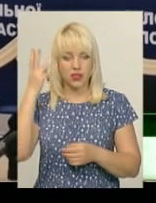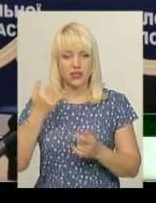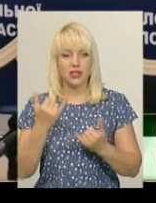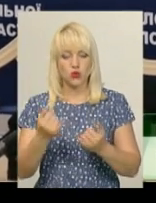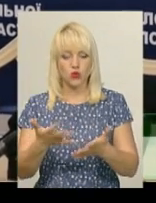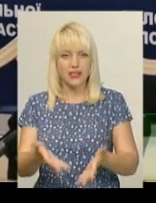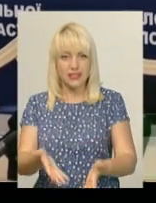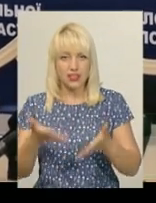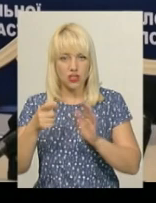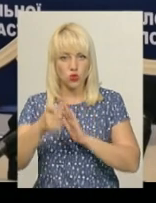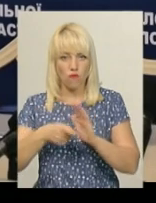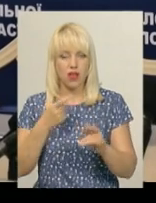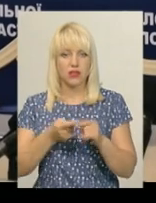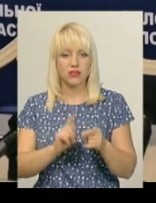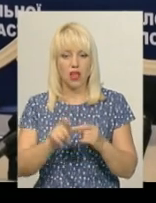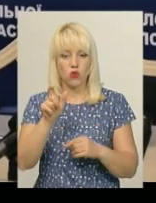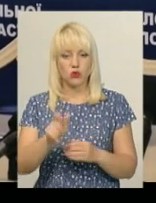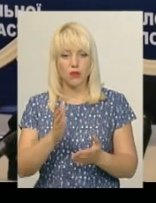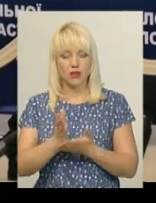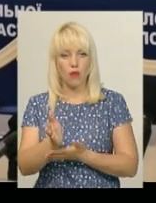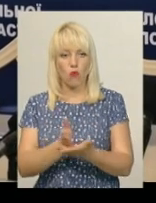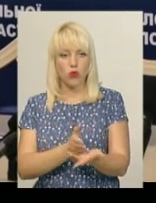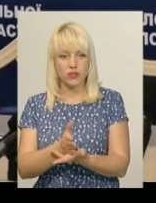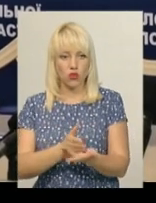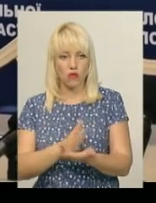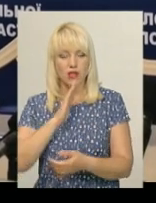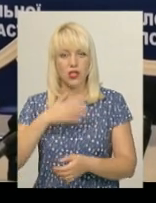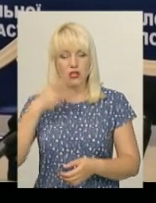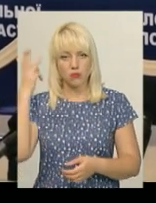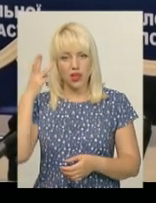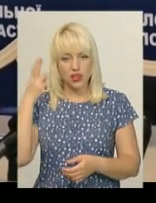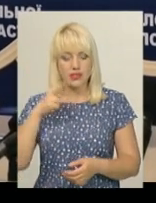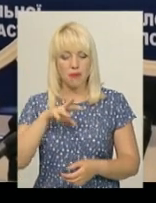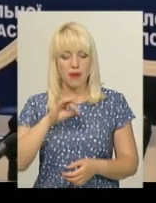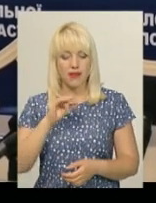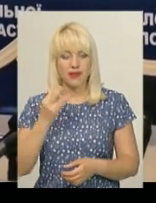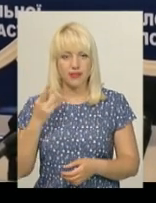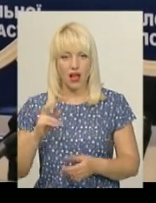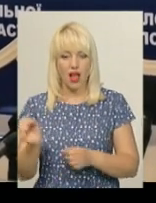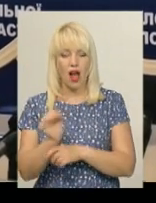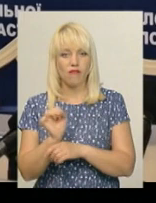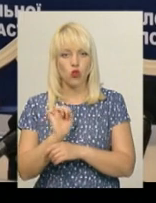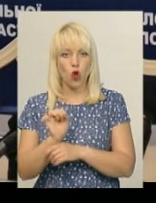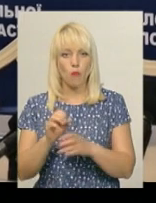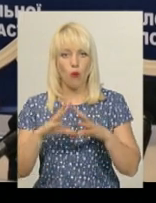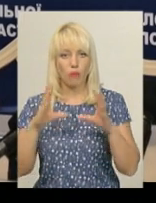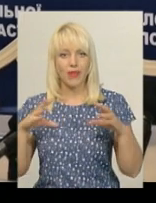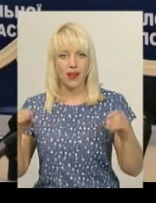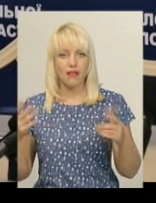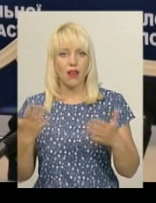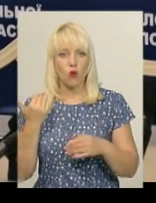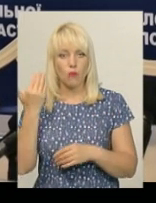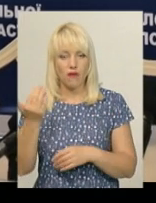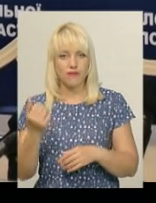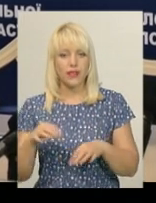вдалося з'ясувати, ця особа є посадовцем нашої Хмельницької мерії. Автомобіль, на якому він